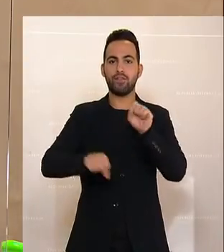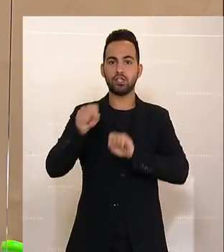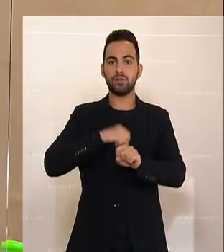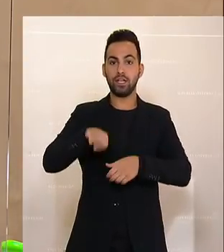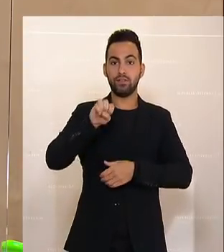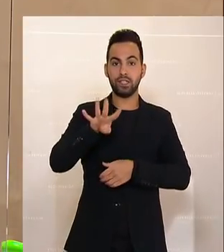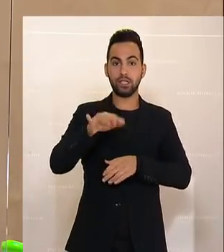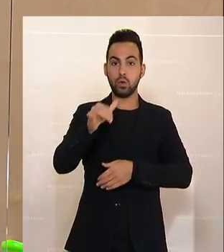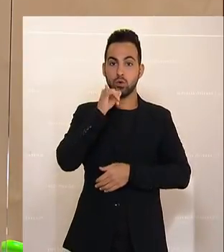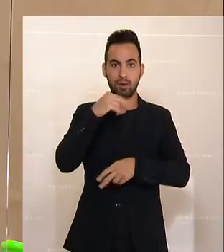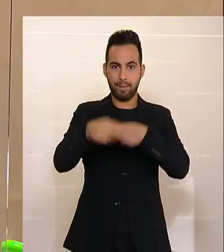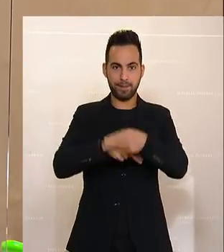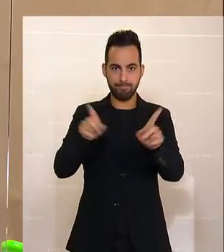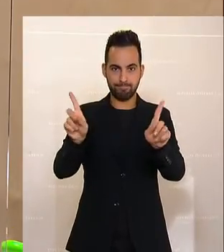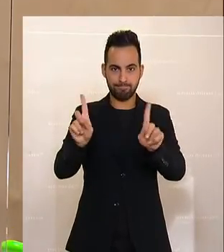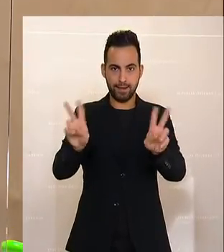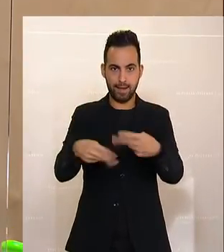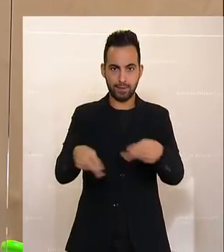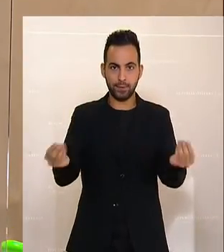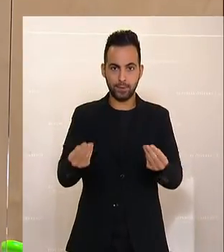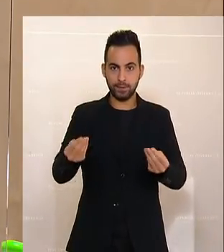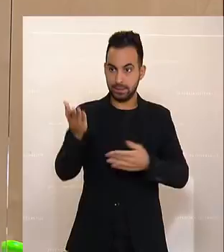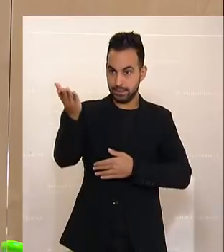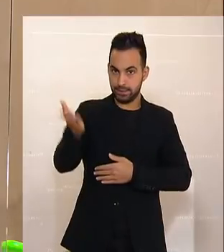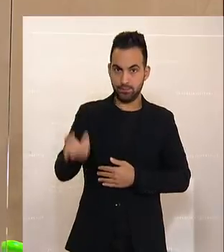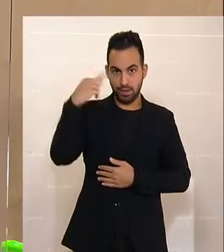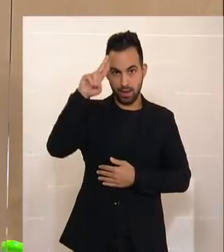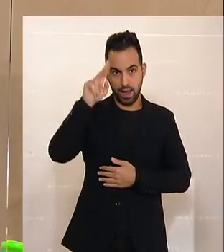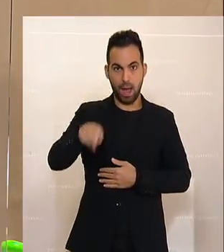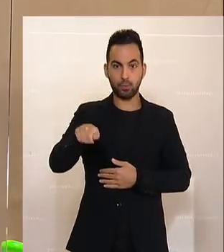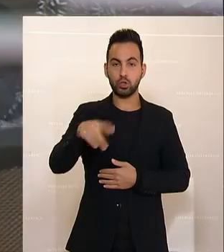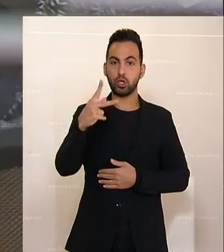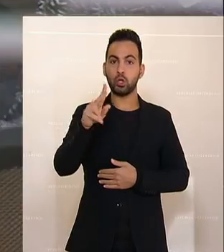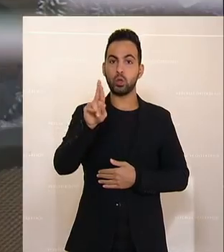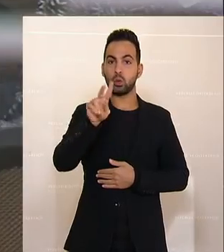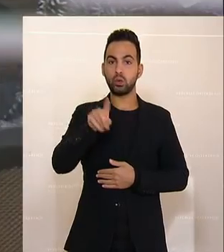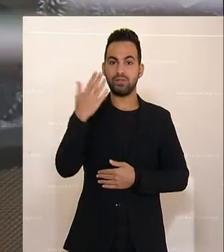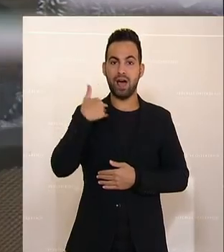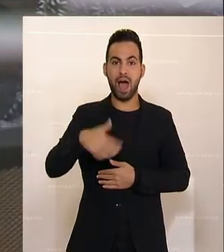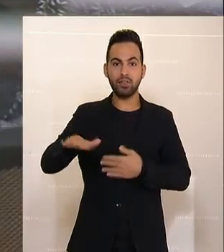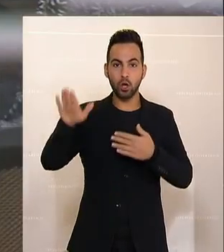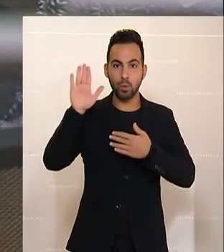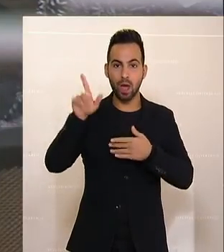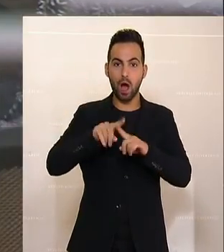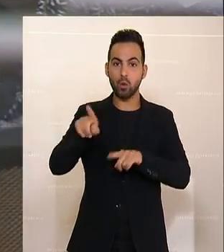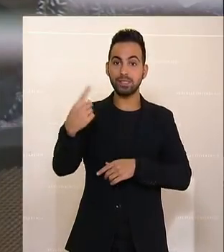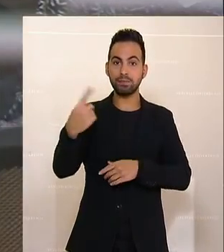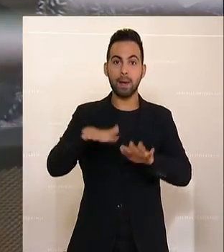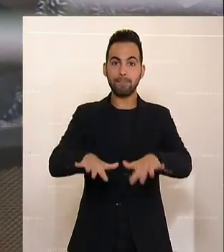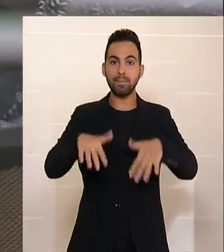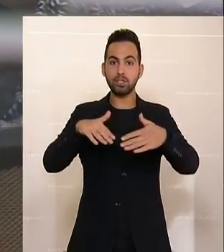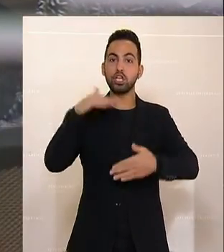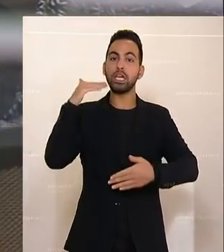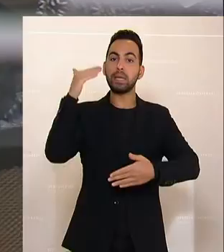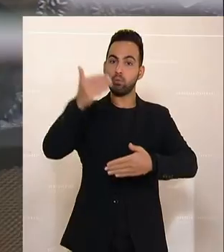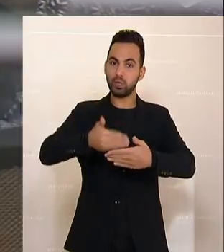dem 14. Oktober ermitteln darf, weil Sie, Herr Abgeordneter, kurz angelobt worden sind und auch Sie die parlamentarische Immunität genießen. Das